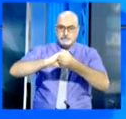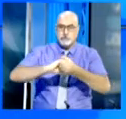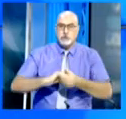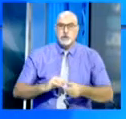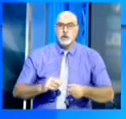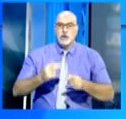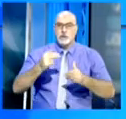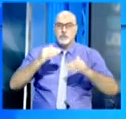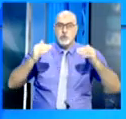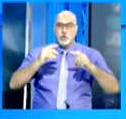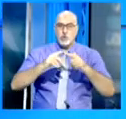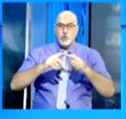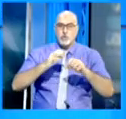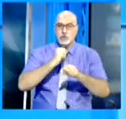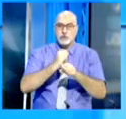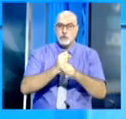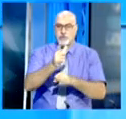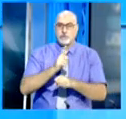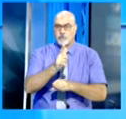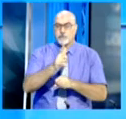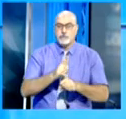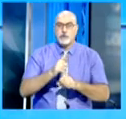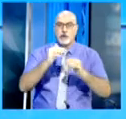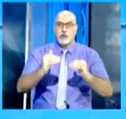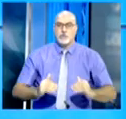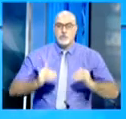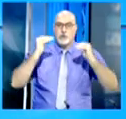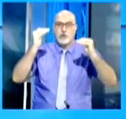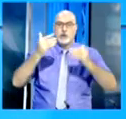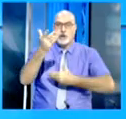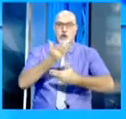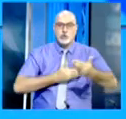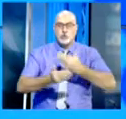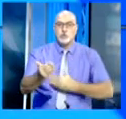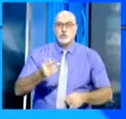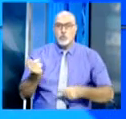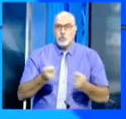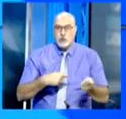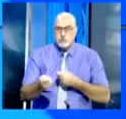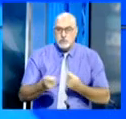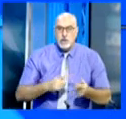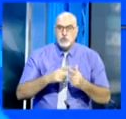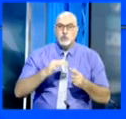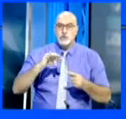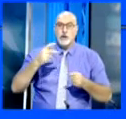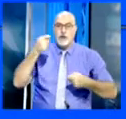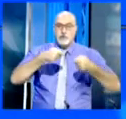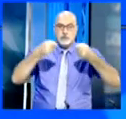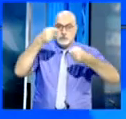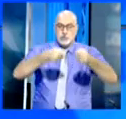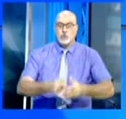وكذا تنشط آليات العمل الثنائي للرفع من قيمة المبادلات التجارية والاستثمارات البينية